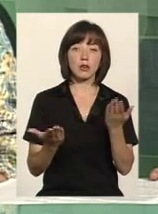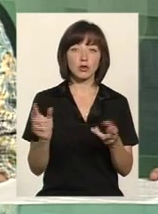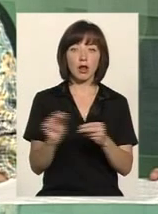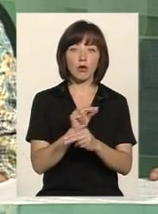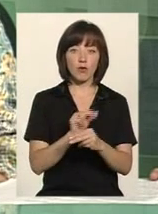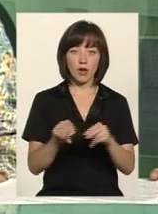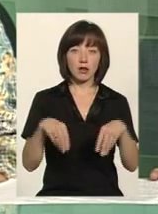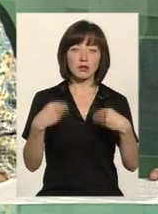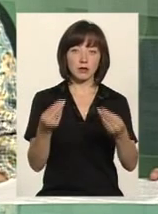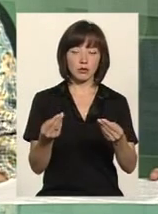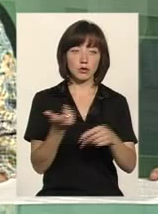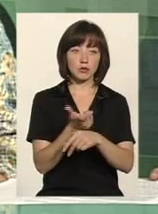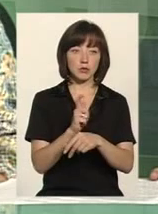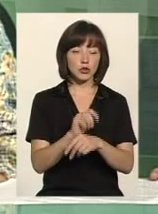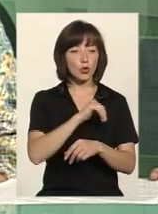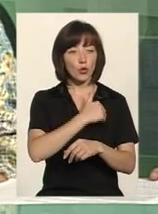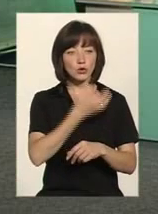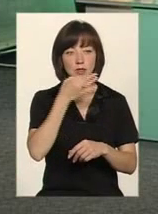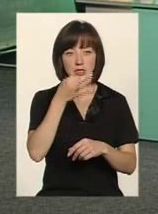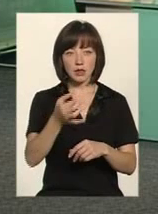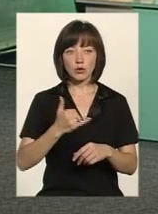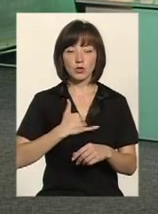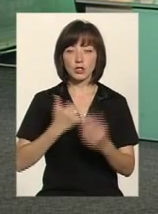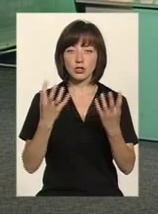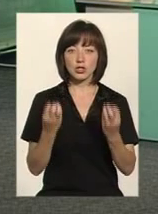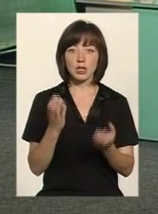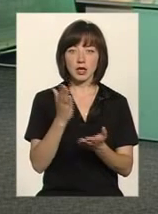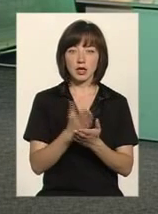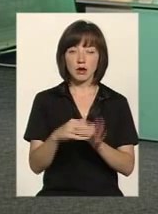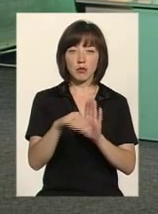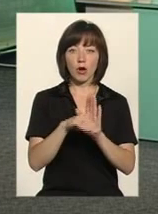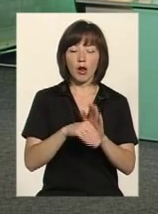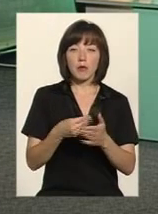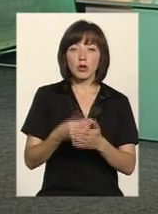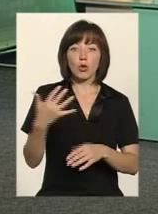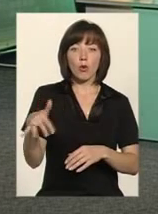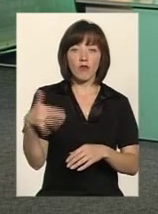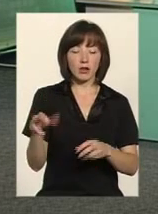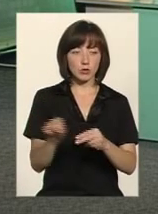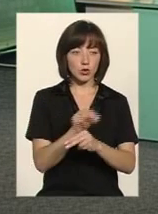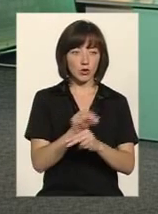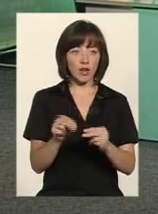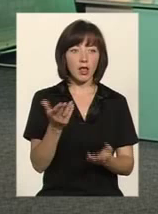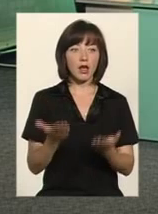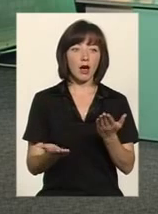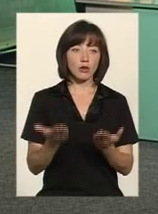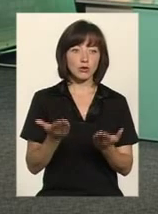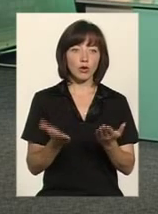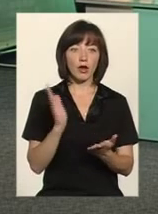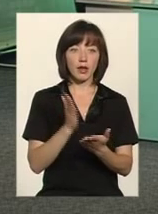більше надаються. Хочу зазначити, що в нас ще є програма дороговартісного лікування, де, якщо є